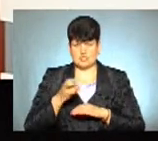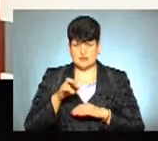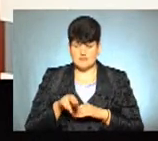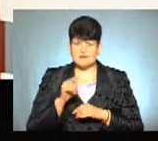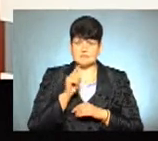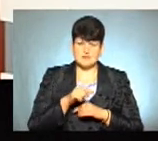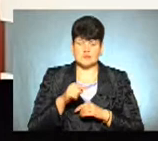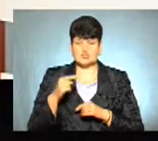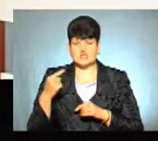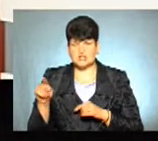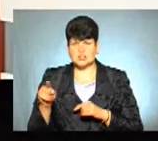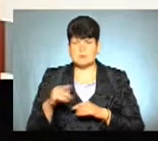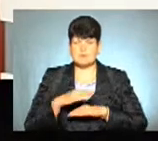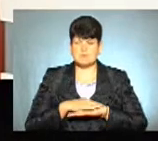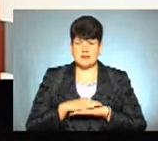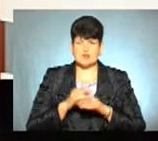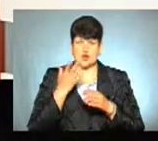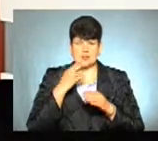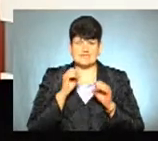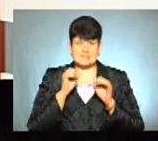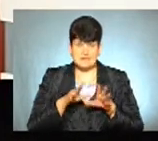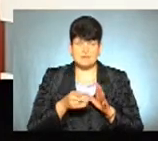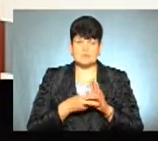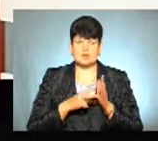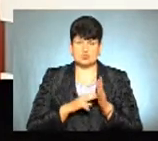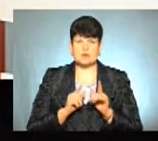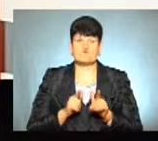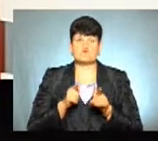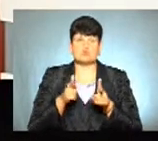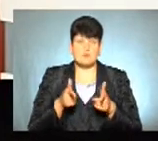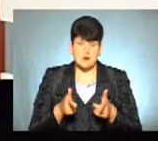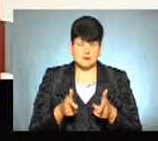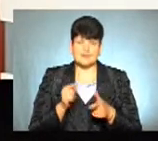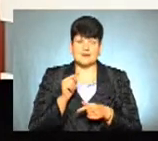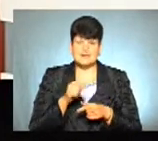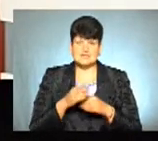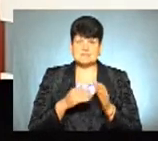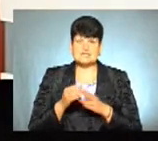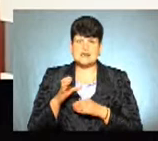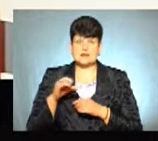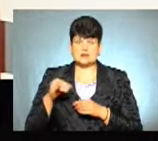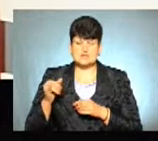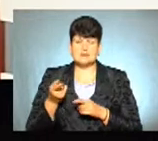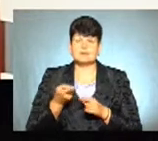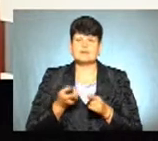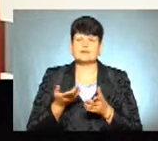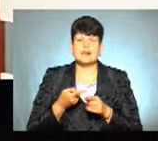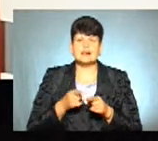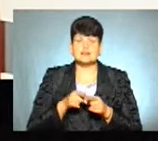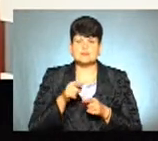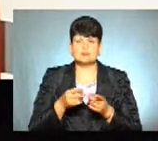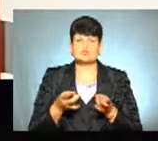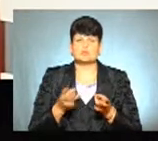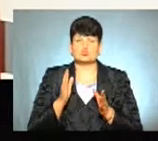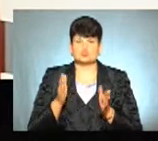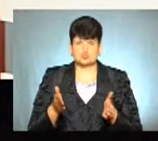інших предметів, коли учень здає, він і планує вступати на ті спеціальності, де цей предмет йому потрібен